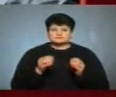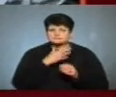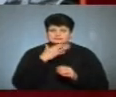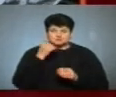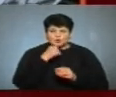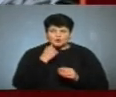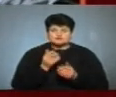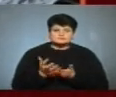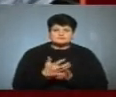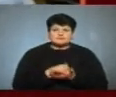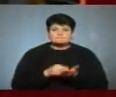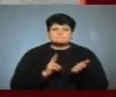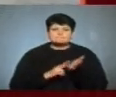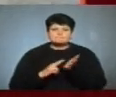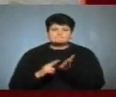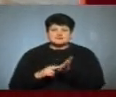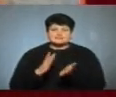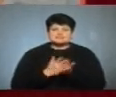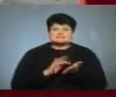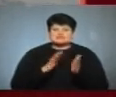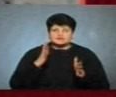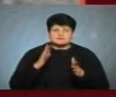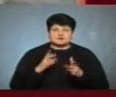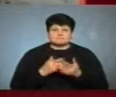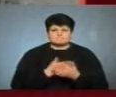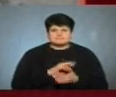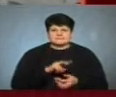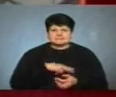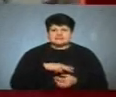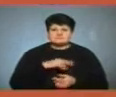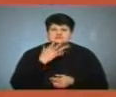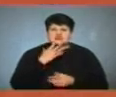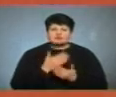колекціонують марки, стали срібними призерами національної виставки у Харкові.